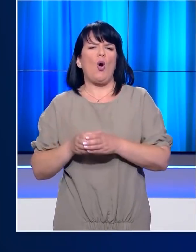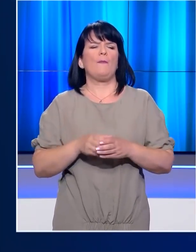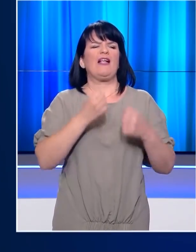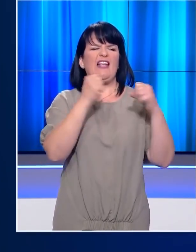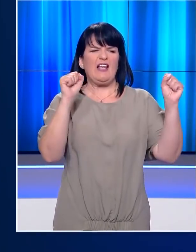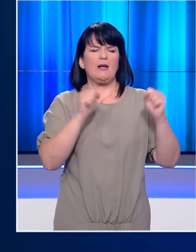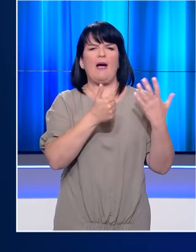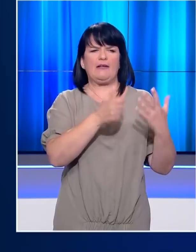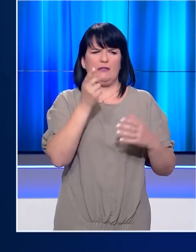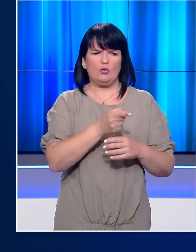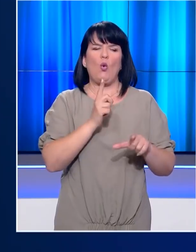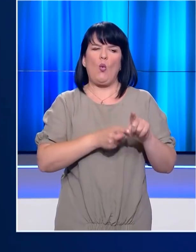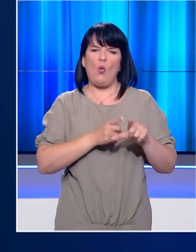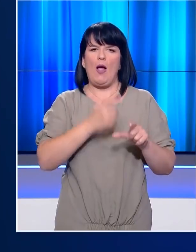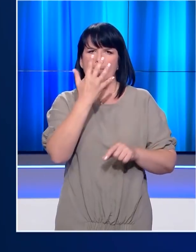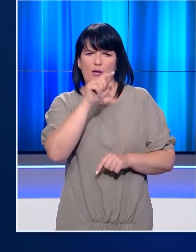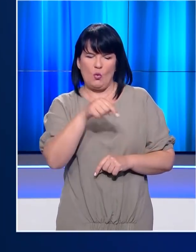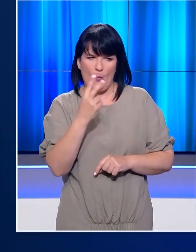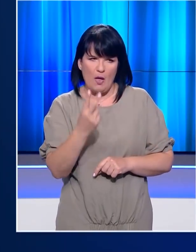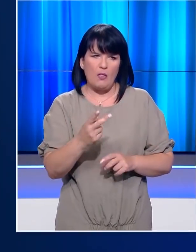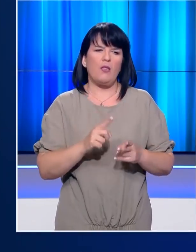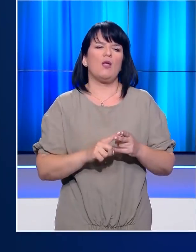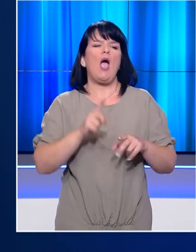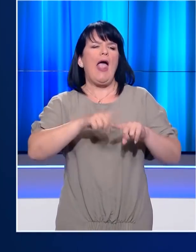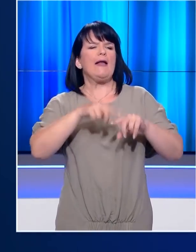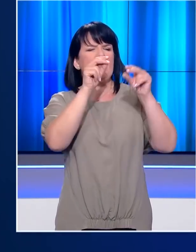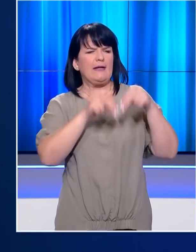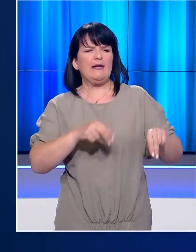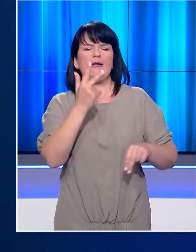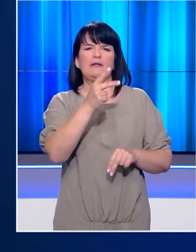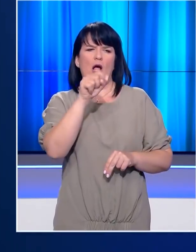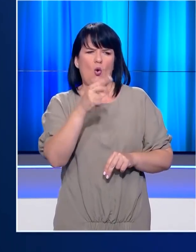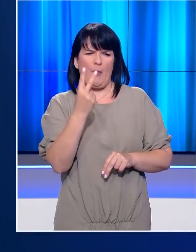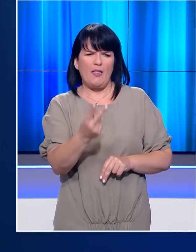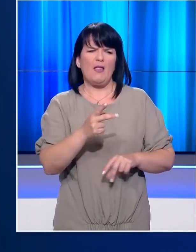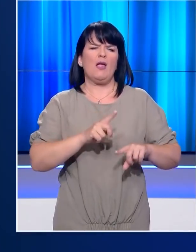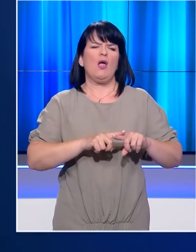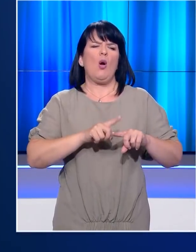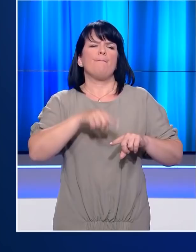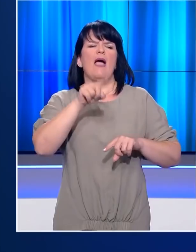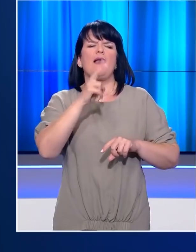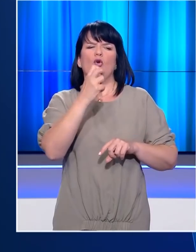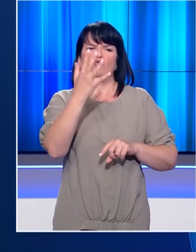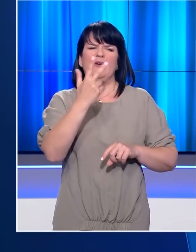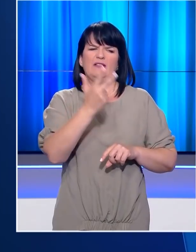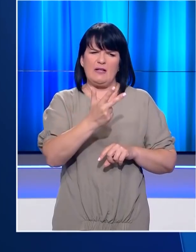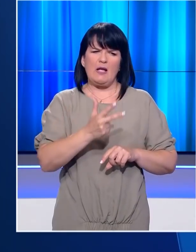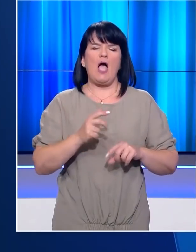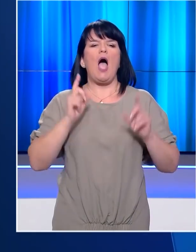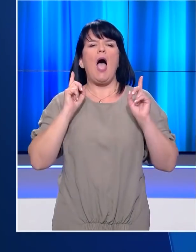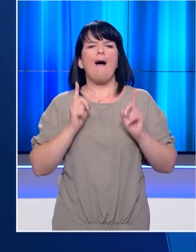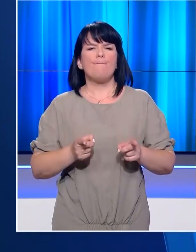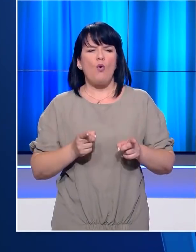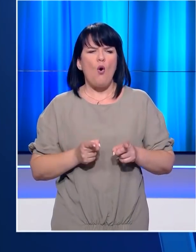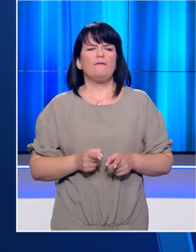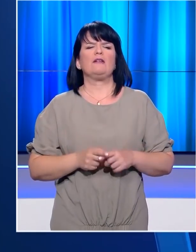το κοινάλ με 6%. Το ΚΚΕ με 5,2%. Ελληνική λύση και μέρα 25%. Με 3,2% 3% αντίστοιχα. Οι αναποφάσεις τι